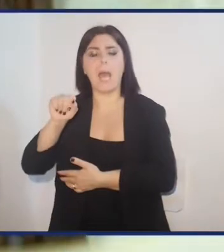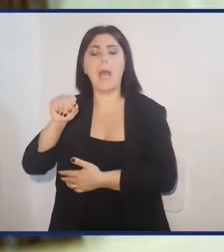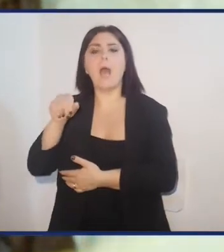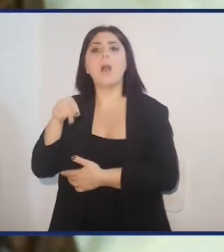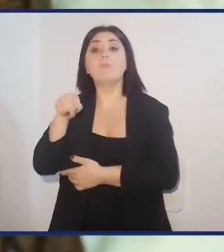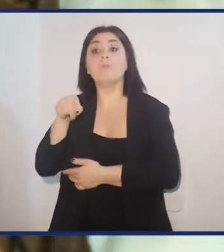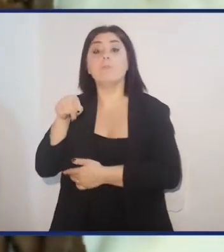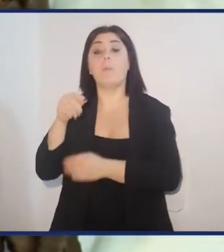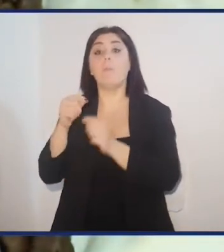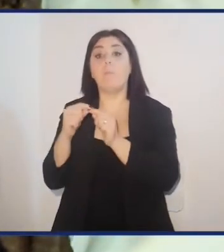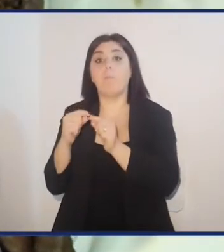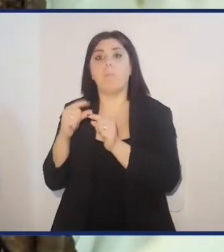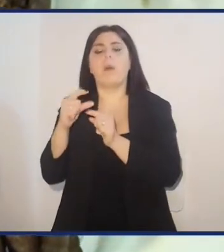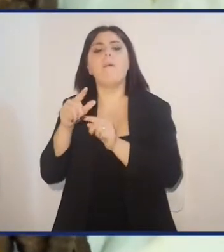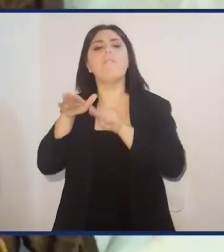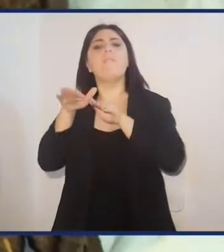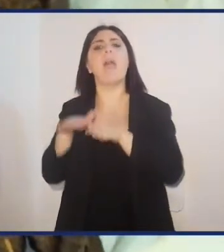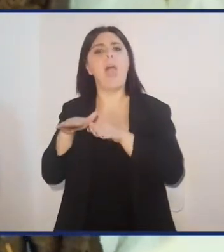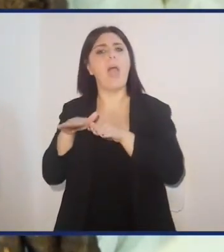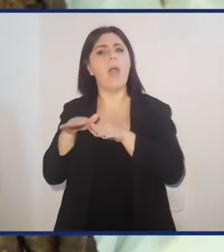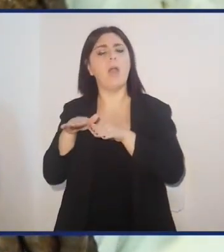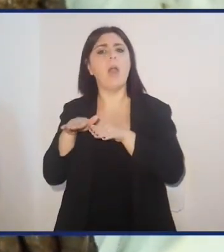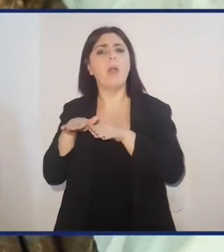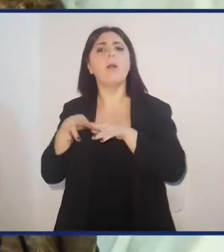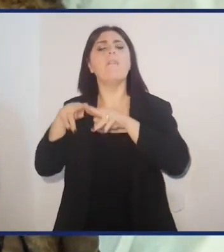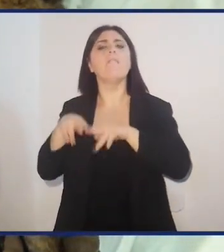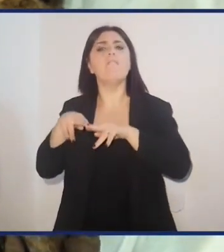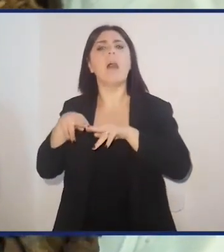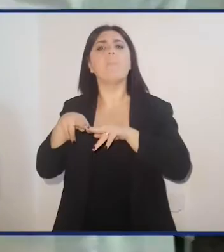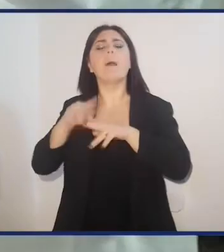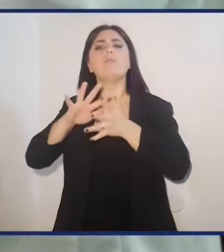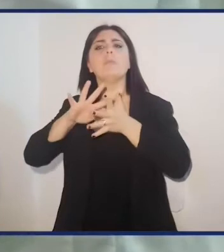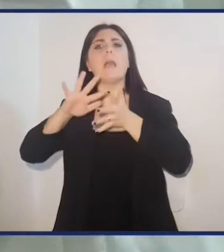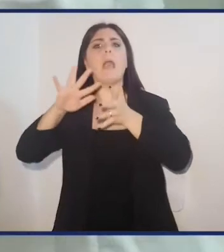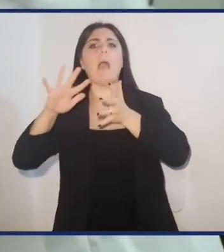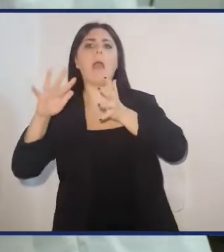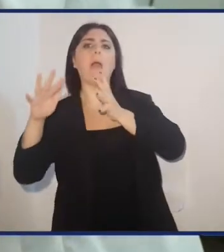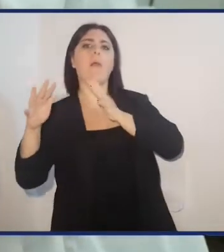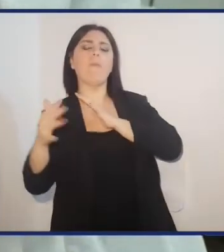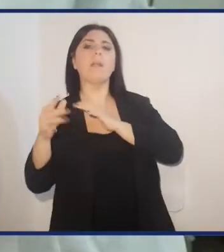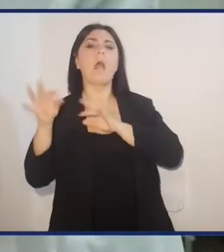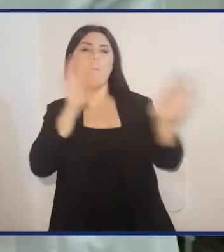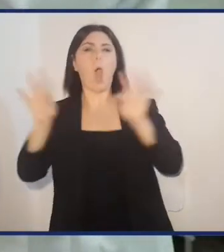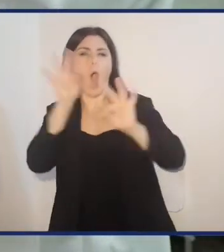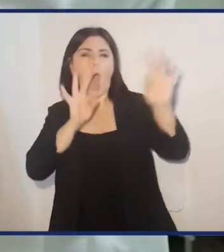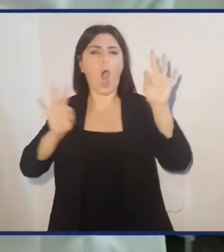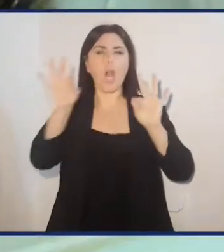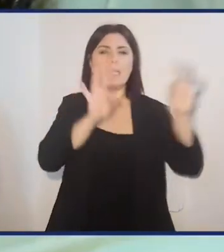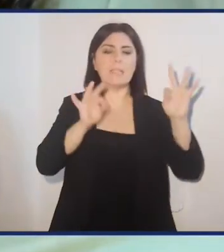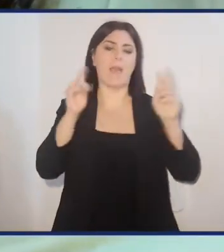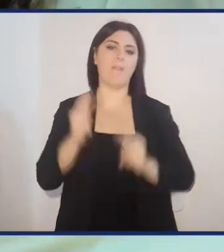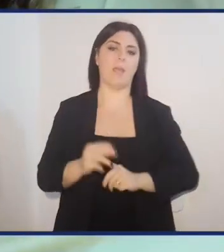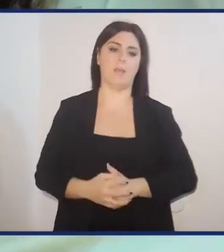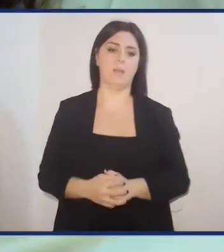che è lo stadio successivo, immobile, e che sprigiona tutta l'energia per poi diventare una mosca vera e